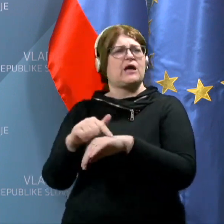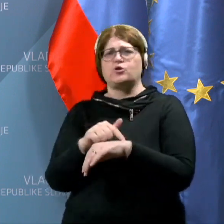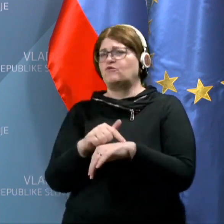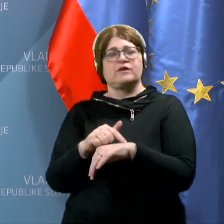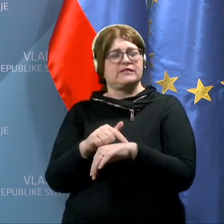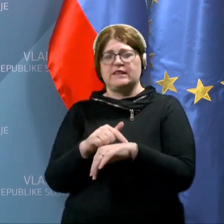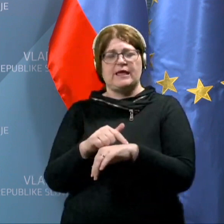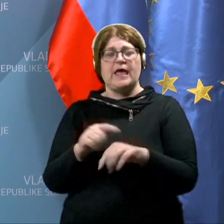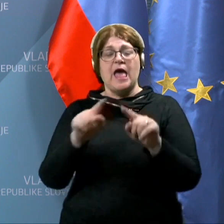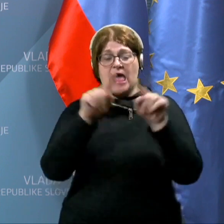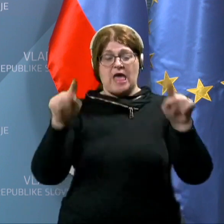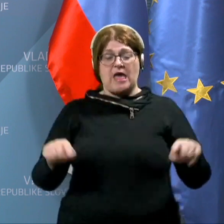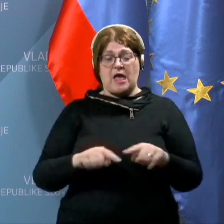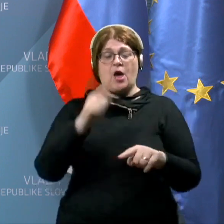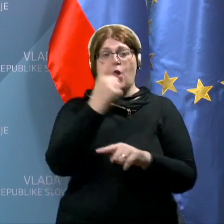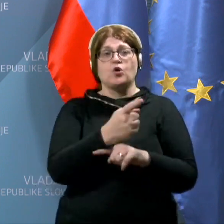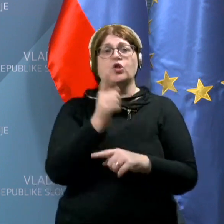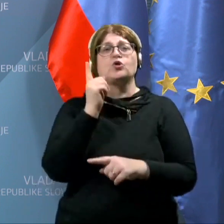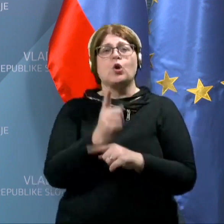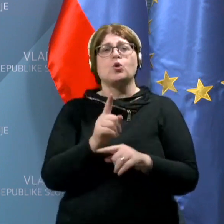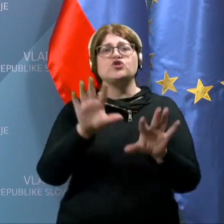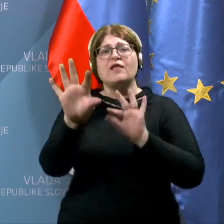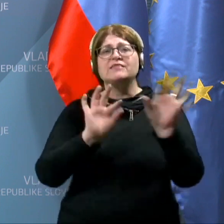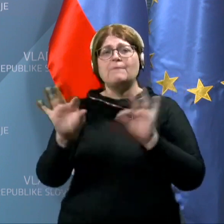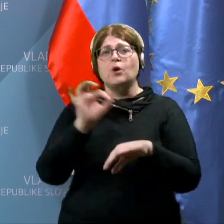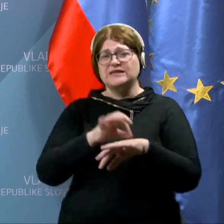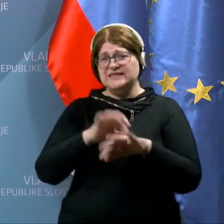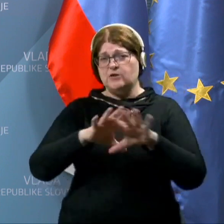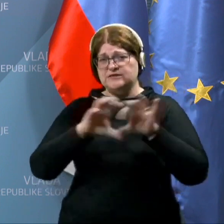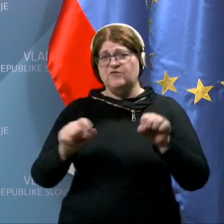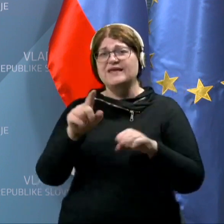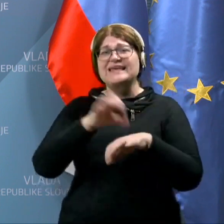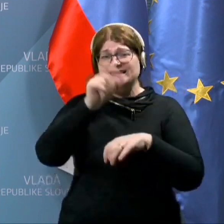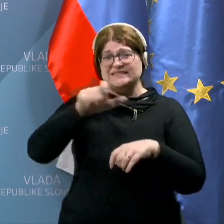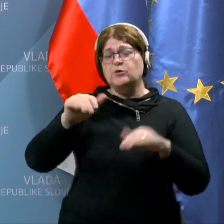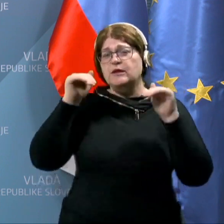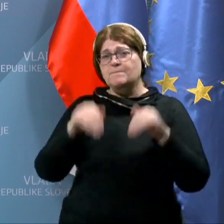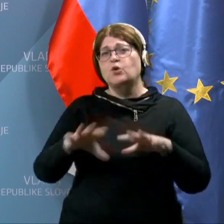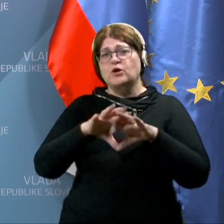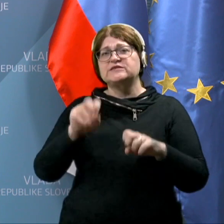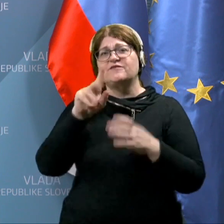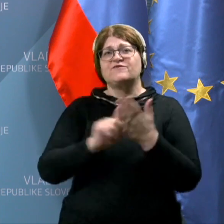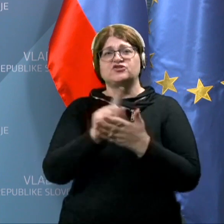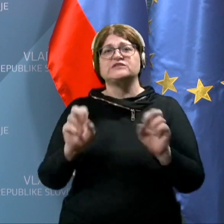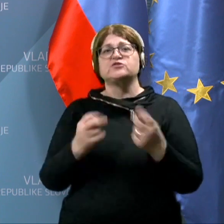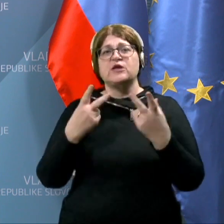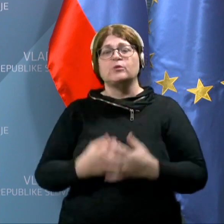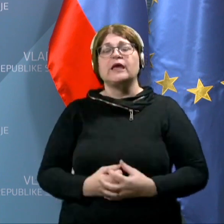Odlok govori, odlok določa nabor zdravstvenih storitev, ki jih zdravniki morajo izvajati v času stavke. Dobre.